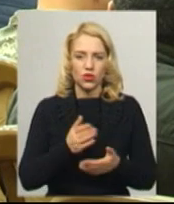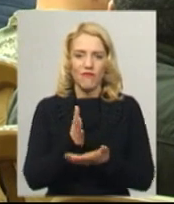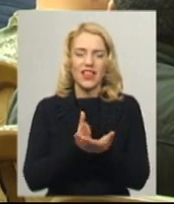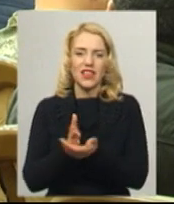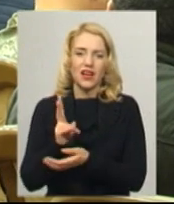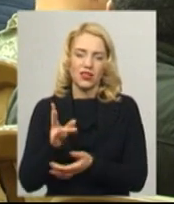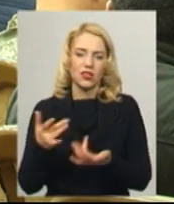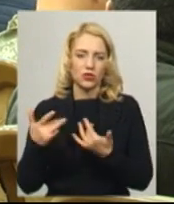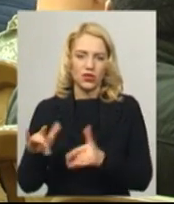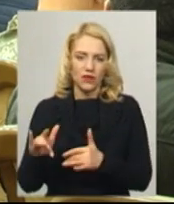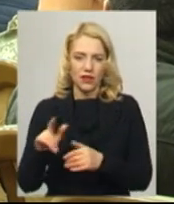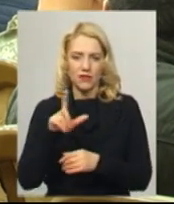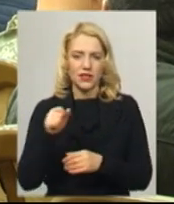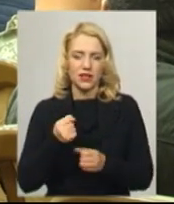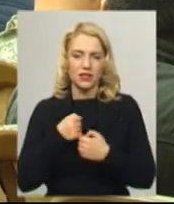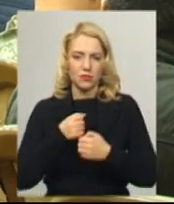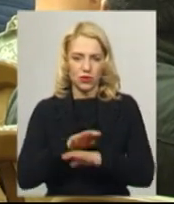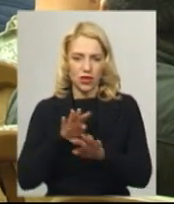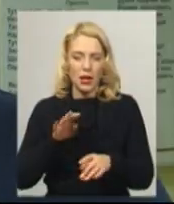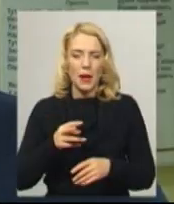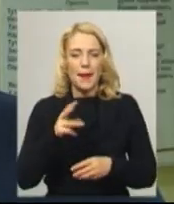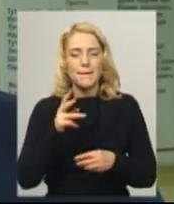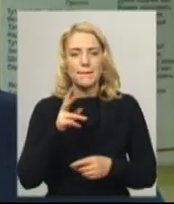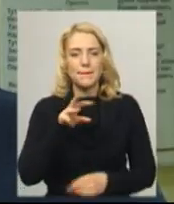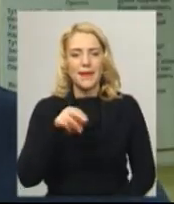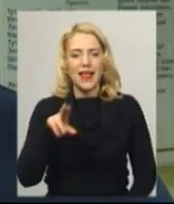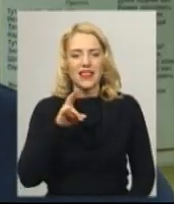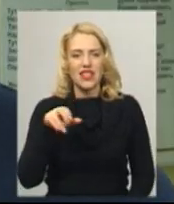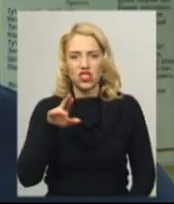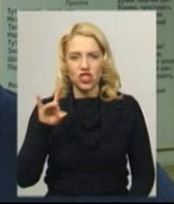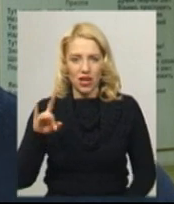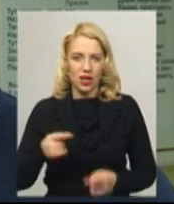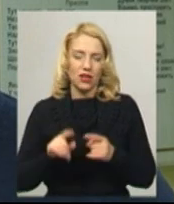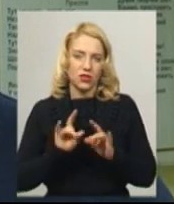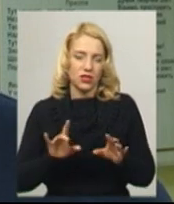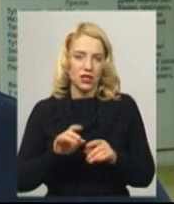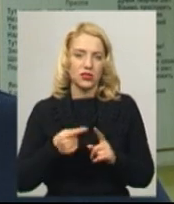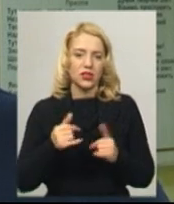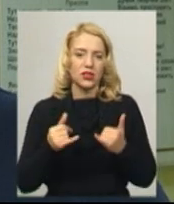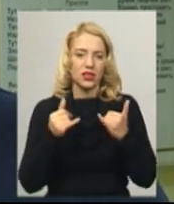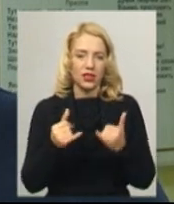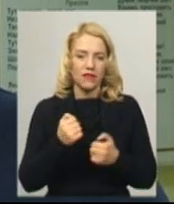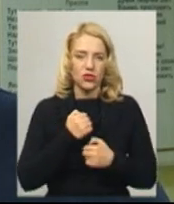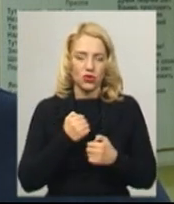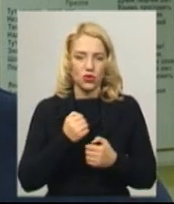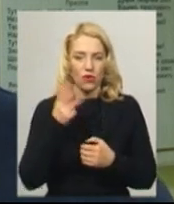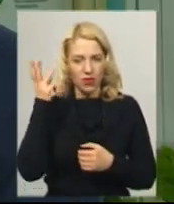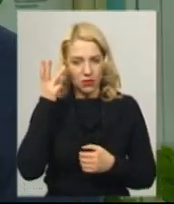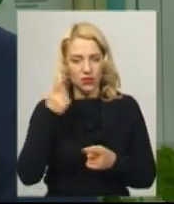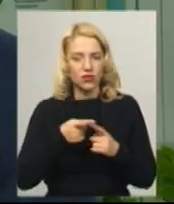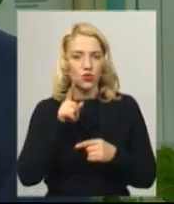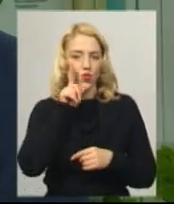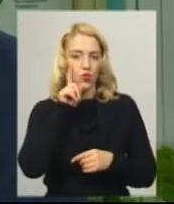сил протягом трьох останніх років. Менеджер з перепідготовки комп'ютерних дисциплін Віталій Карпенко каже, для військових з Хмельниччини це зручно.